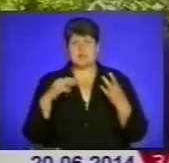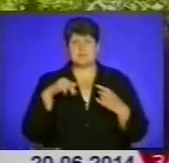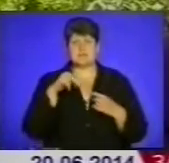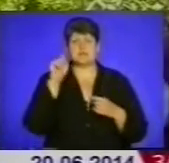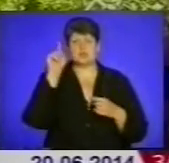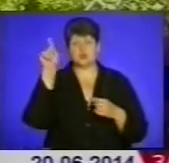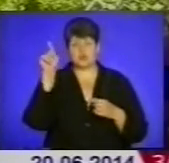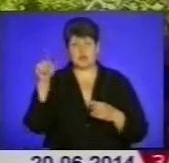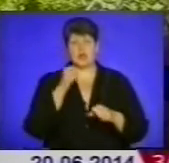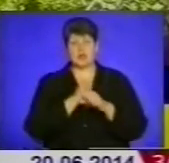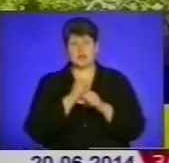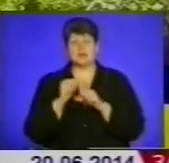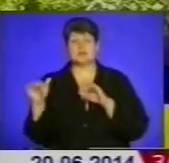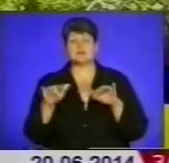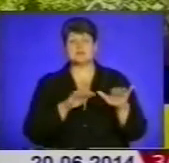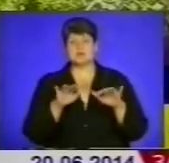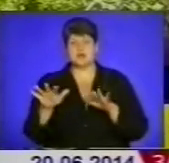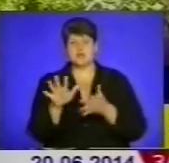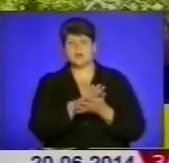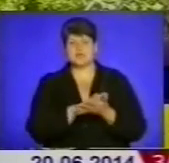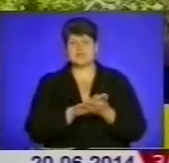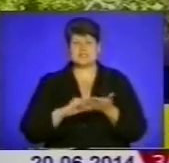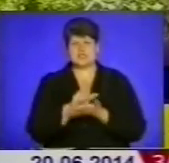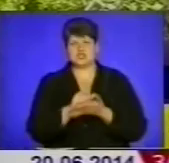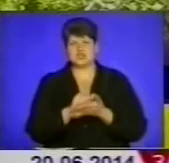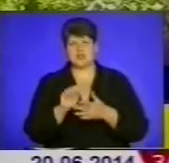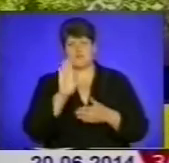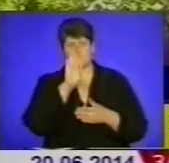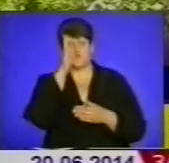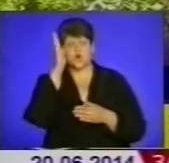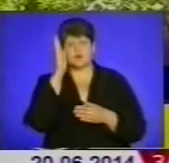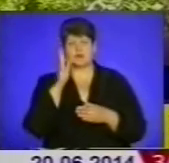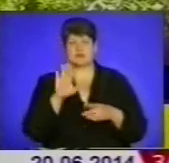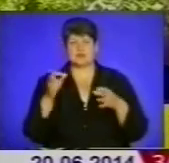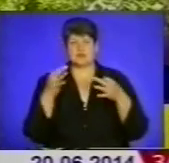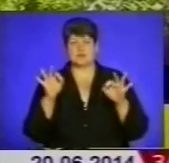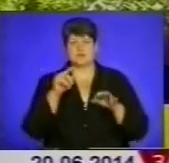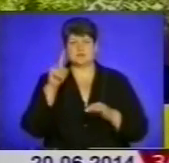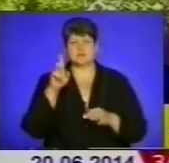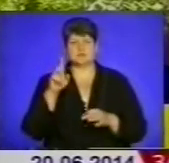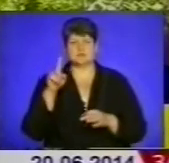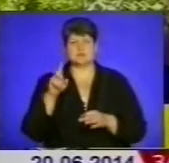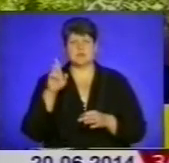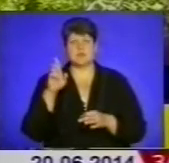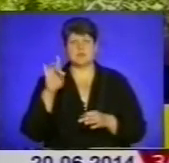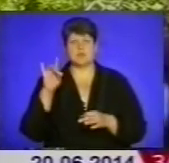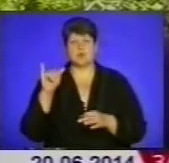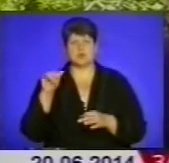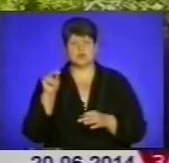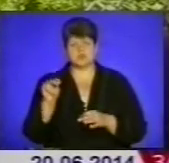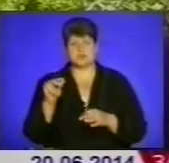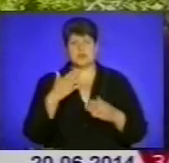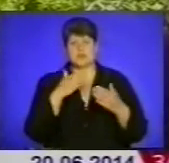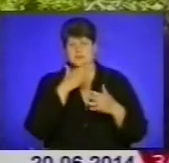робити справу, щоб знищити цього ворога, не допустивши до збруча. Бо я багато спілкуюся з